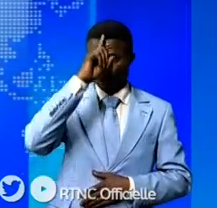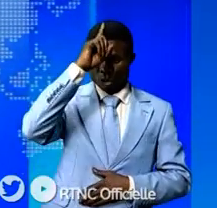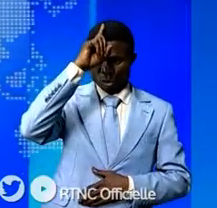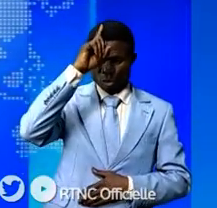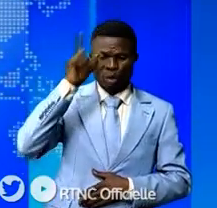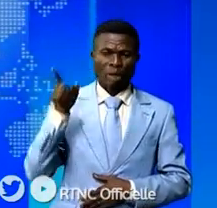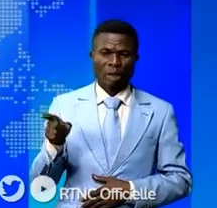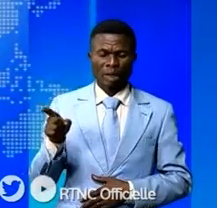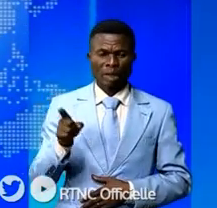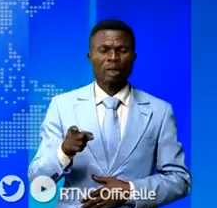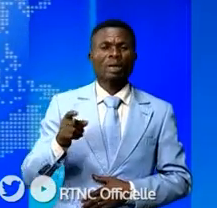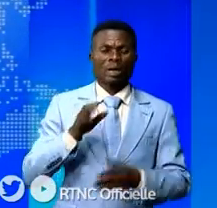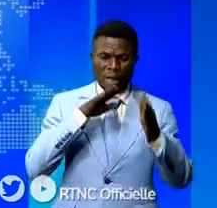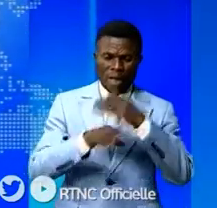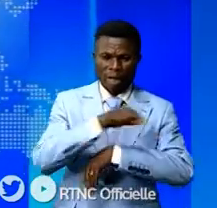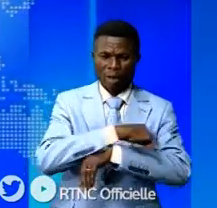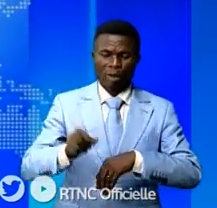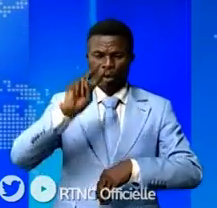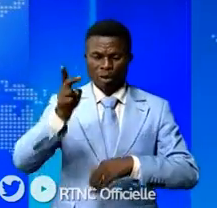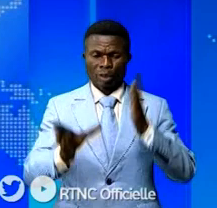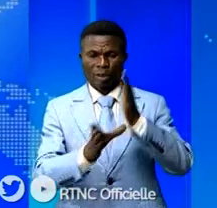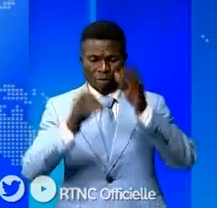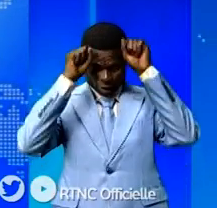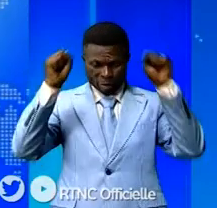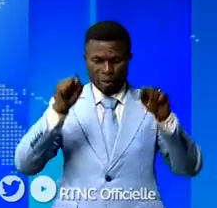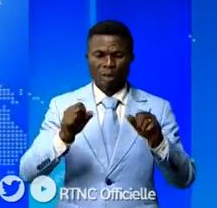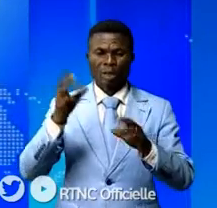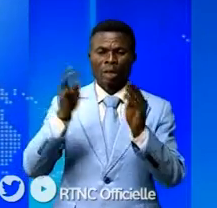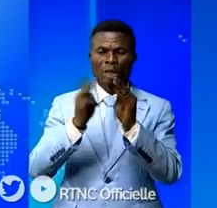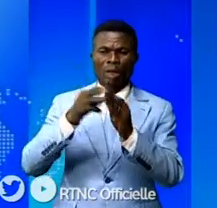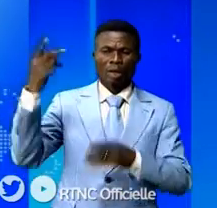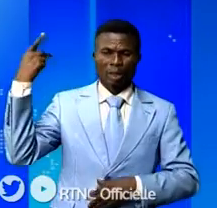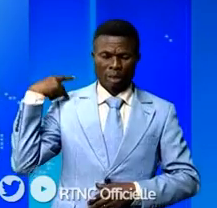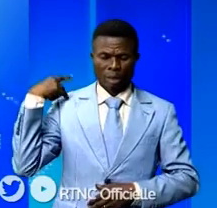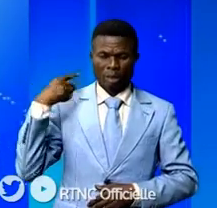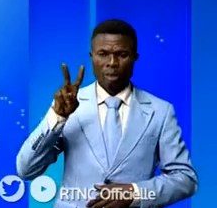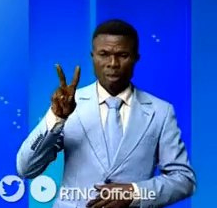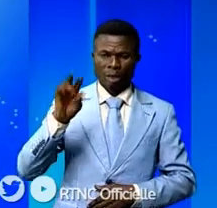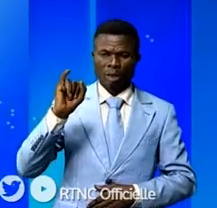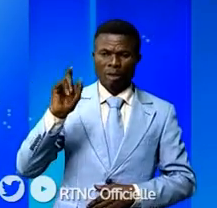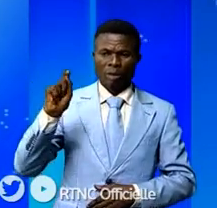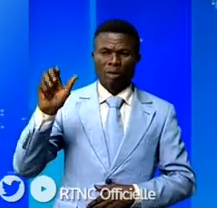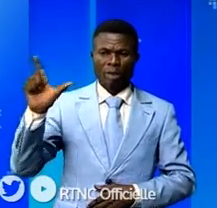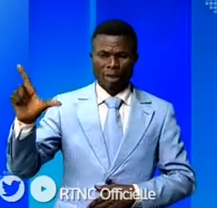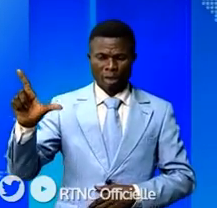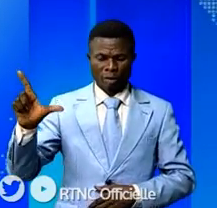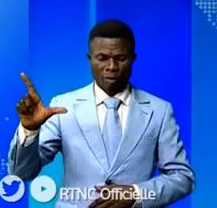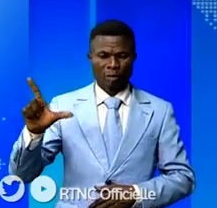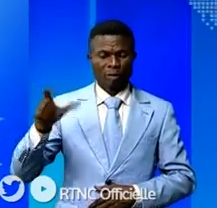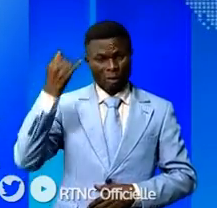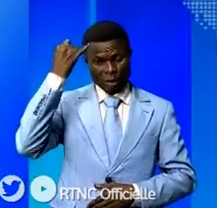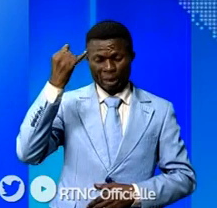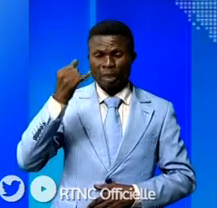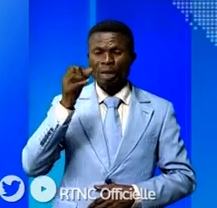Mamakanda a été reçu par le deuxième vice-président de la Chambre basse du Parlement, Vital Batuézité. Selon l